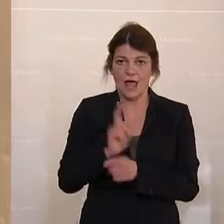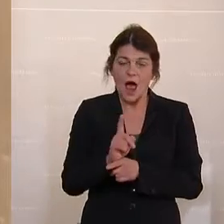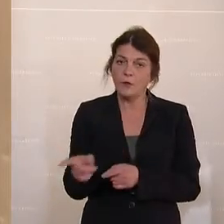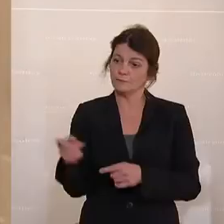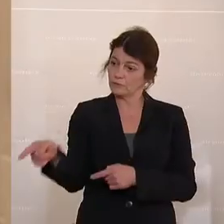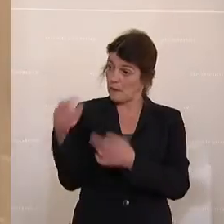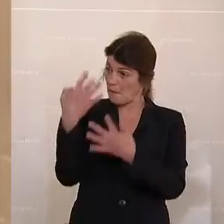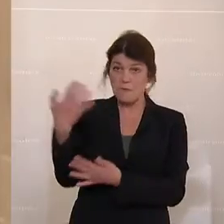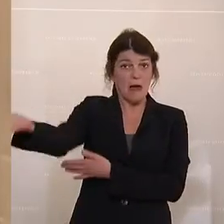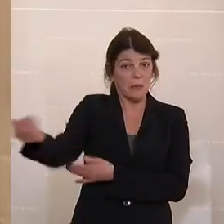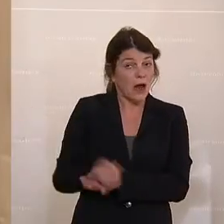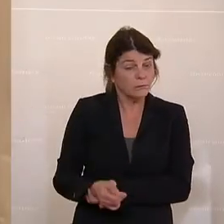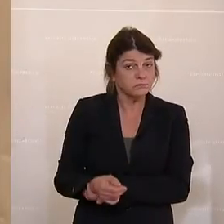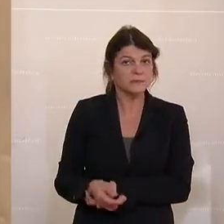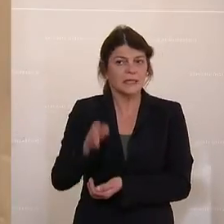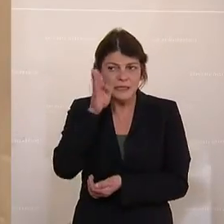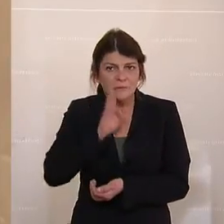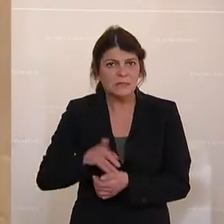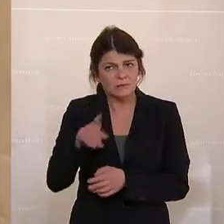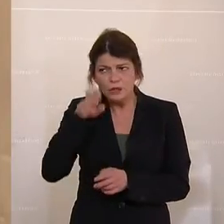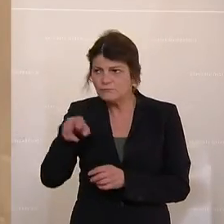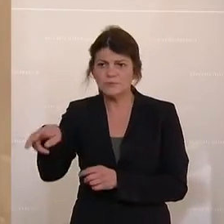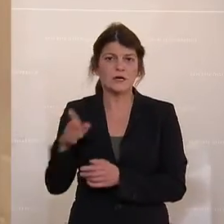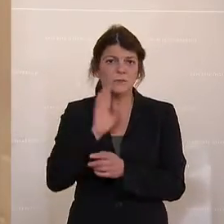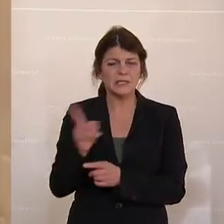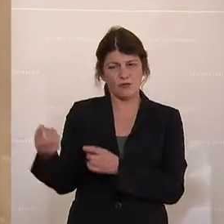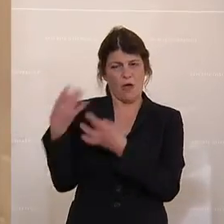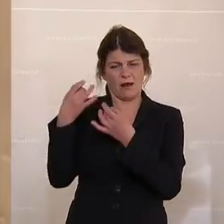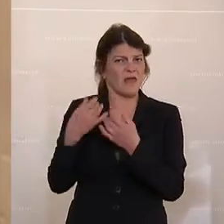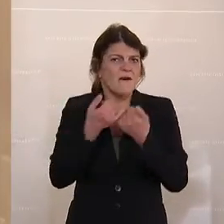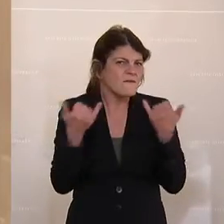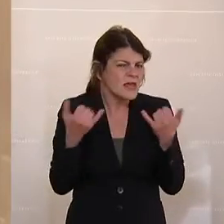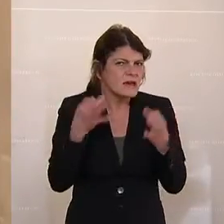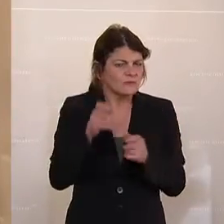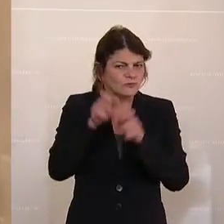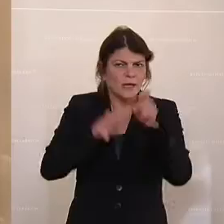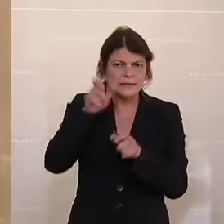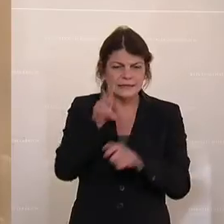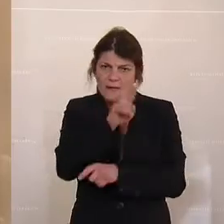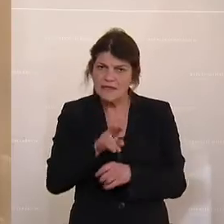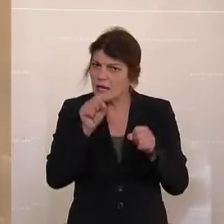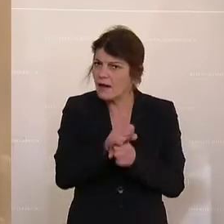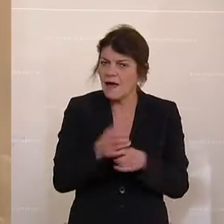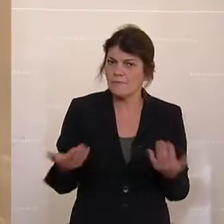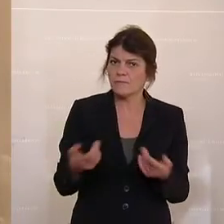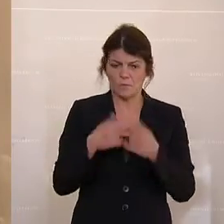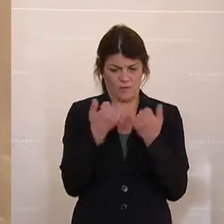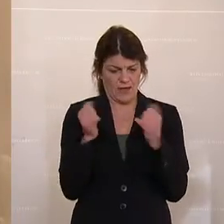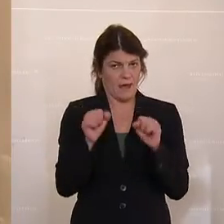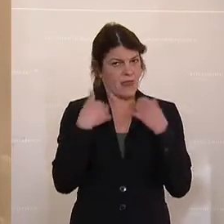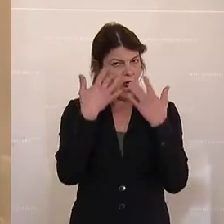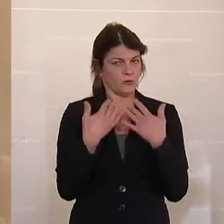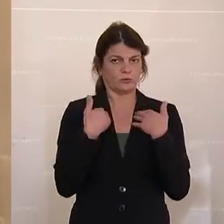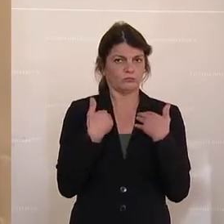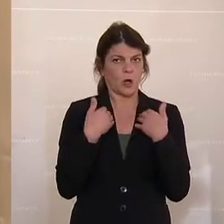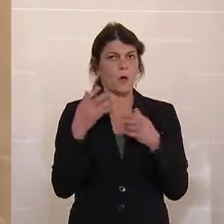Mathematiker in Ihren Reihen, gehen Sie bitte mal zu dem hin und lassen Sie sich das erklären, wie man Statistiken liest und wie man sich das ausrechnen kann,